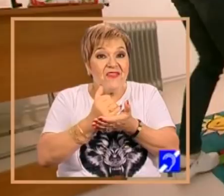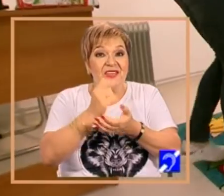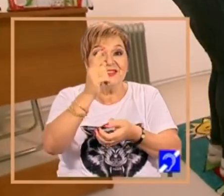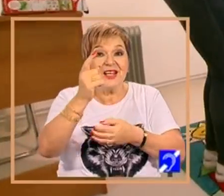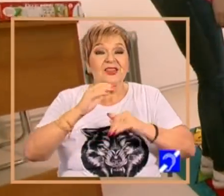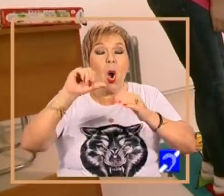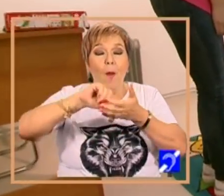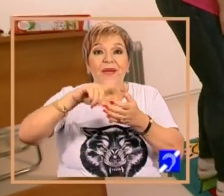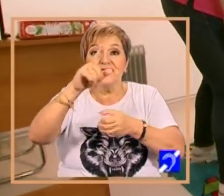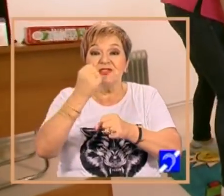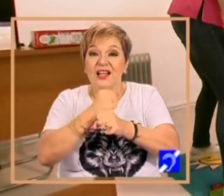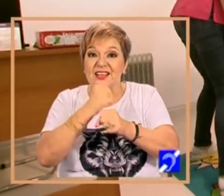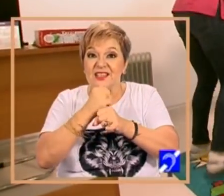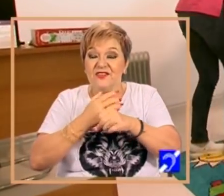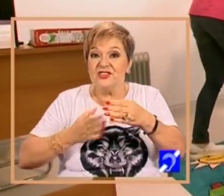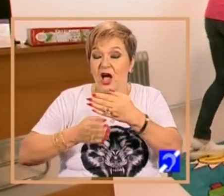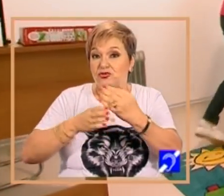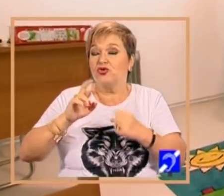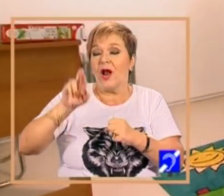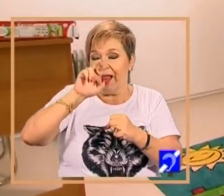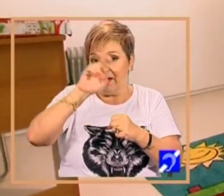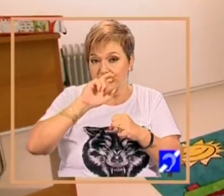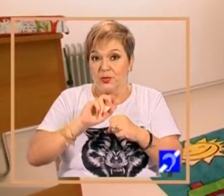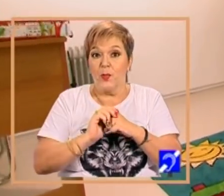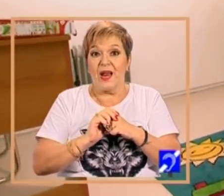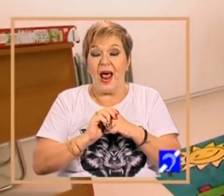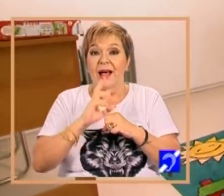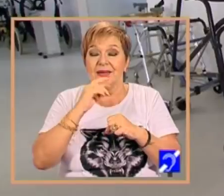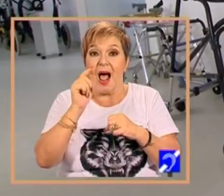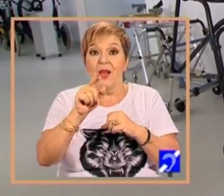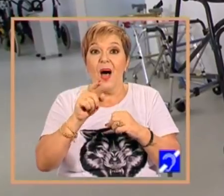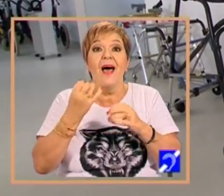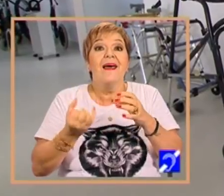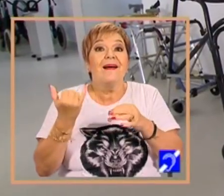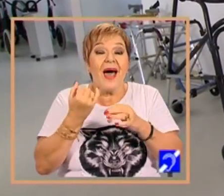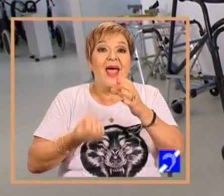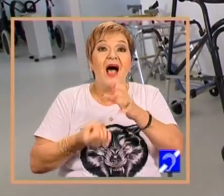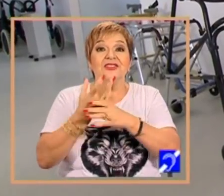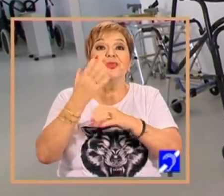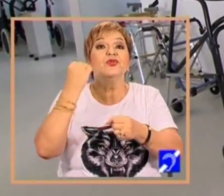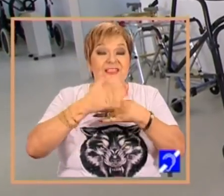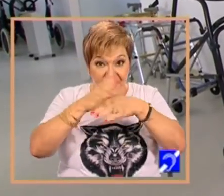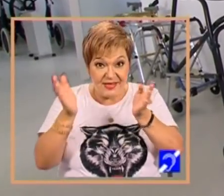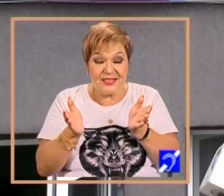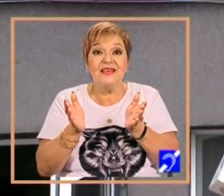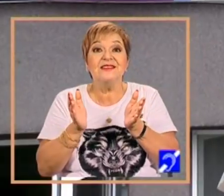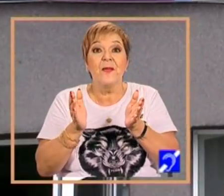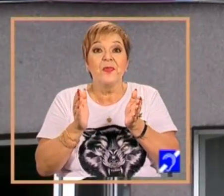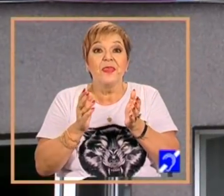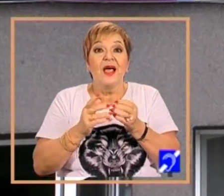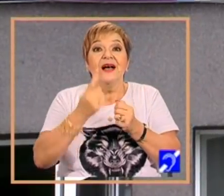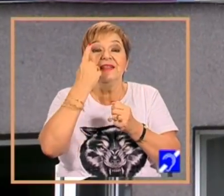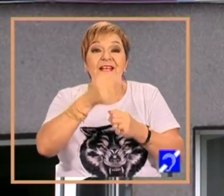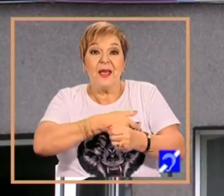complexul de servicii sociomedicale Maria Beatriz din Alba Iulia, care și-a început activitatea la 1